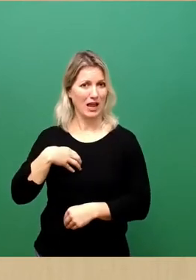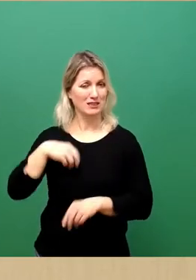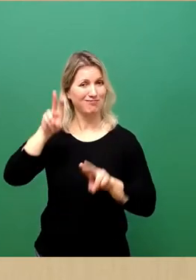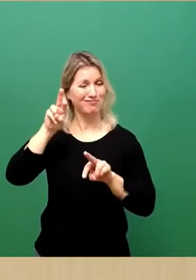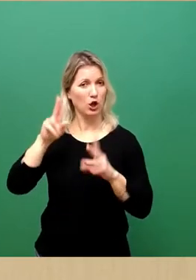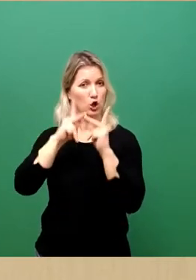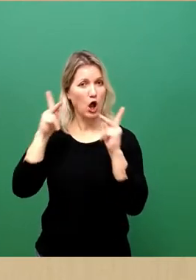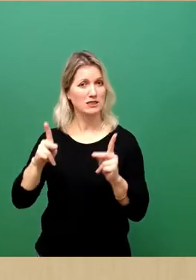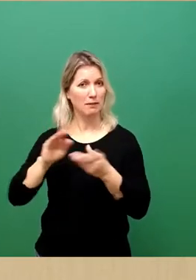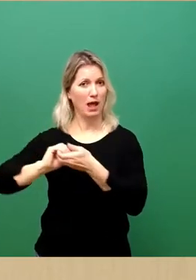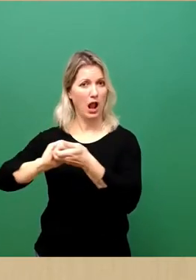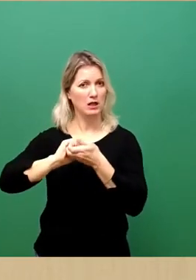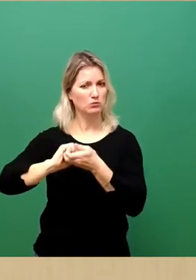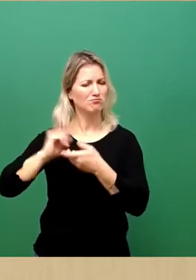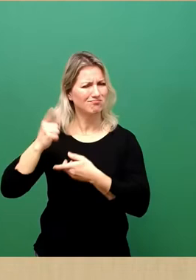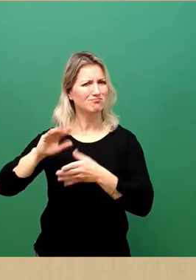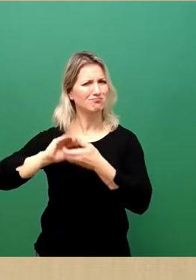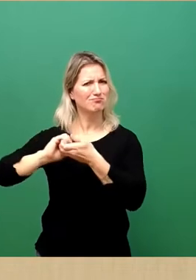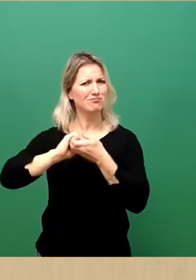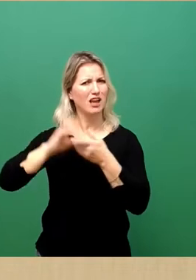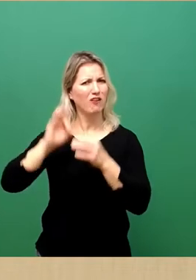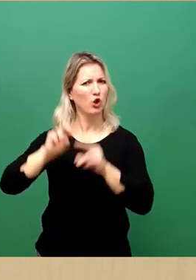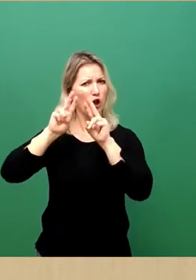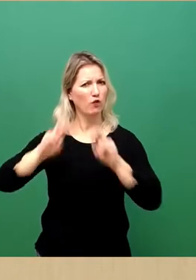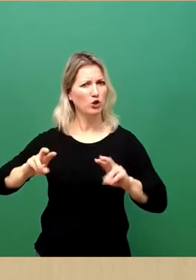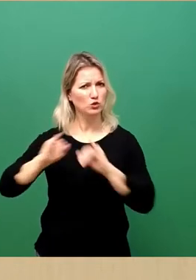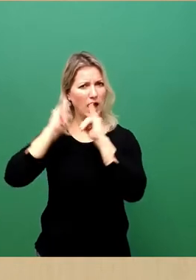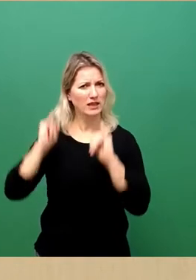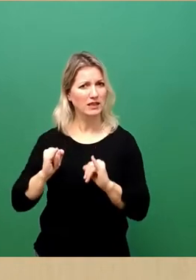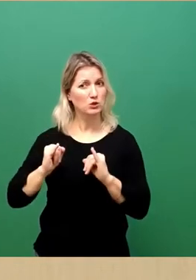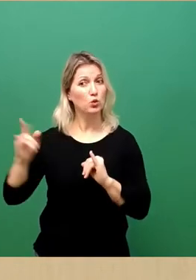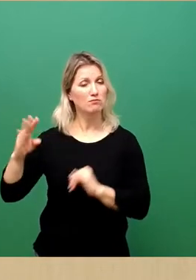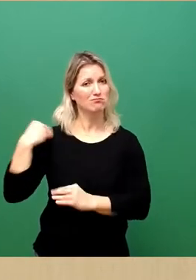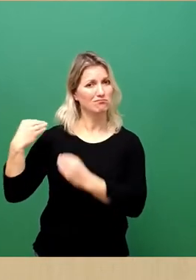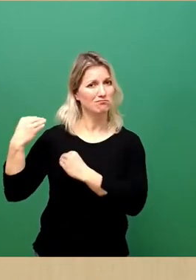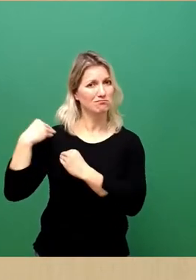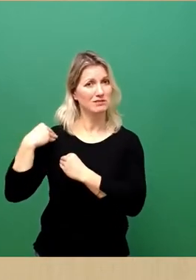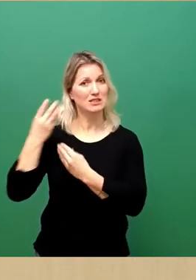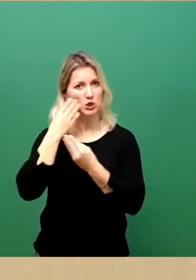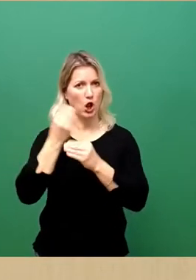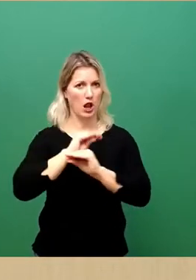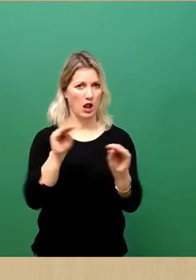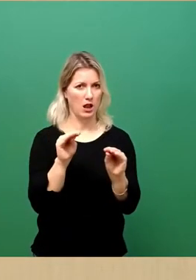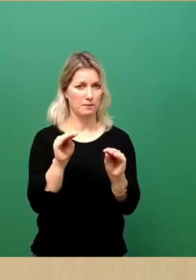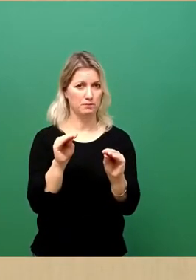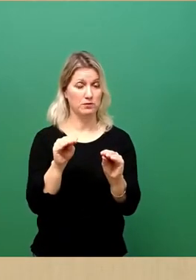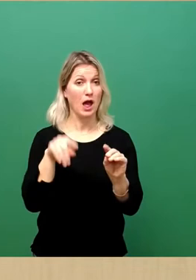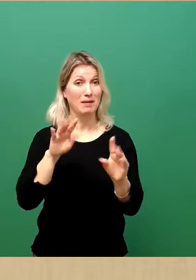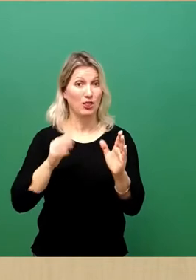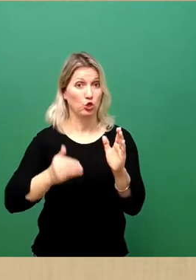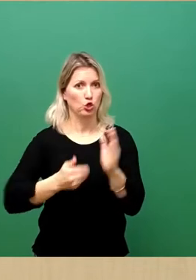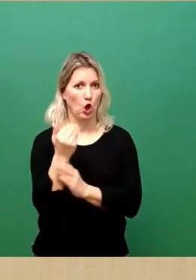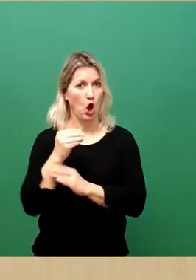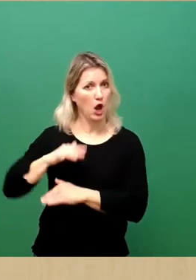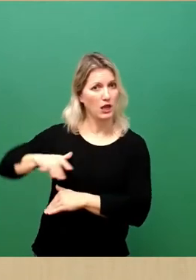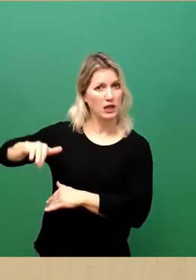diese Allianz der Forschungseinrichtungen in Dresden, an sie richten darf, unter neuen, erschreckenden und teilweise